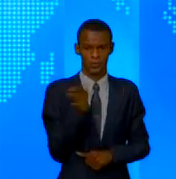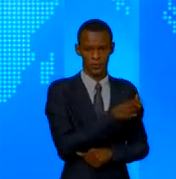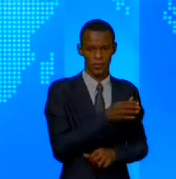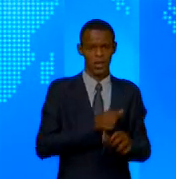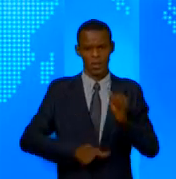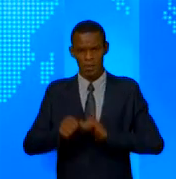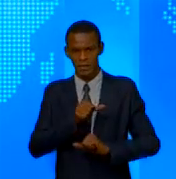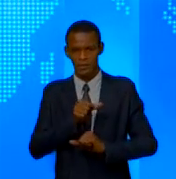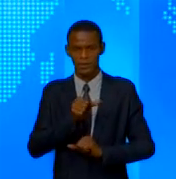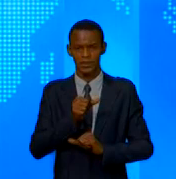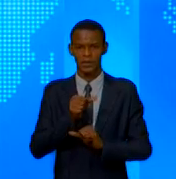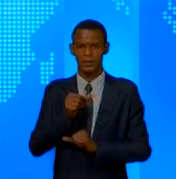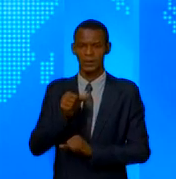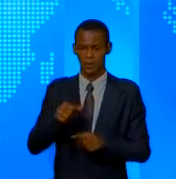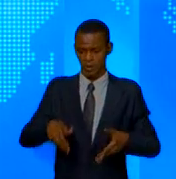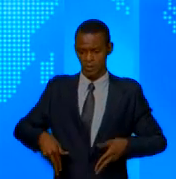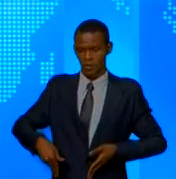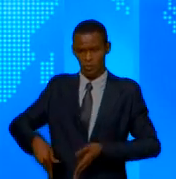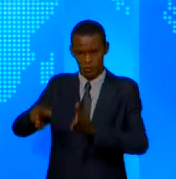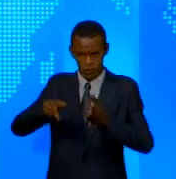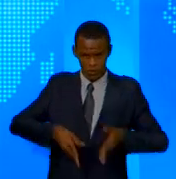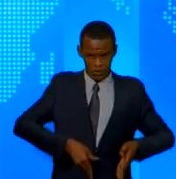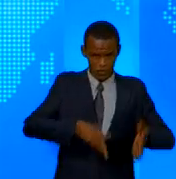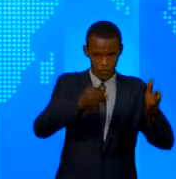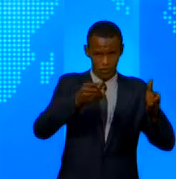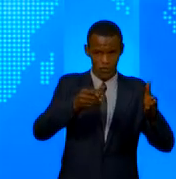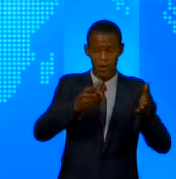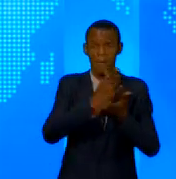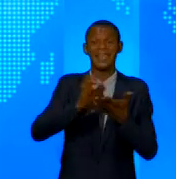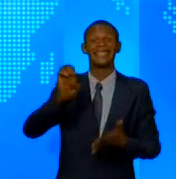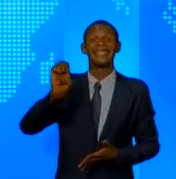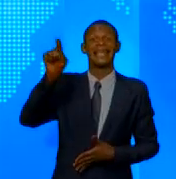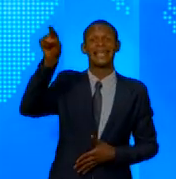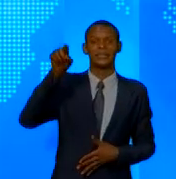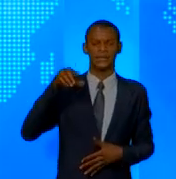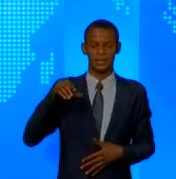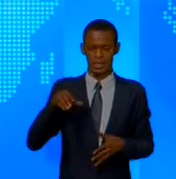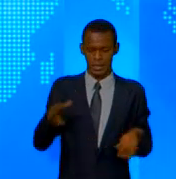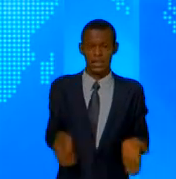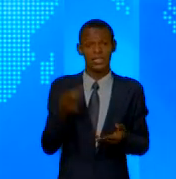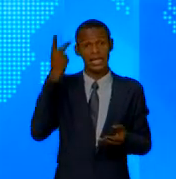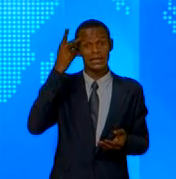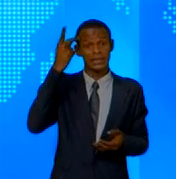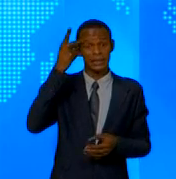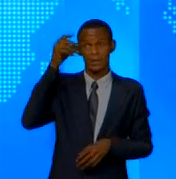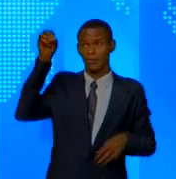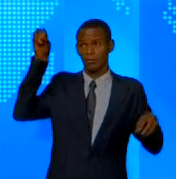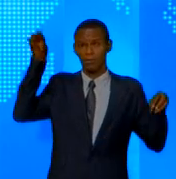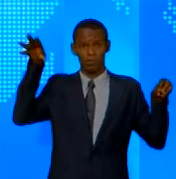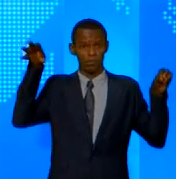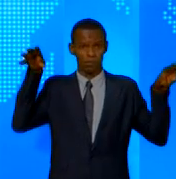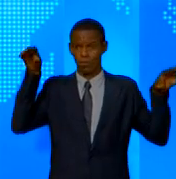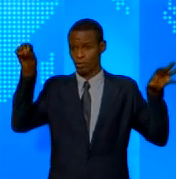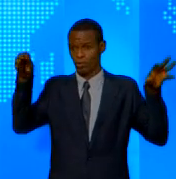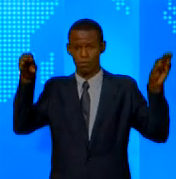grandes acteurs et avenues de la partie est de la capitale 5000 lampes LED ont été remises à la Société nationale